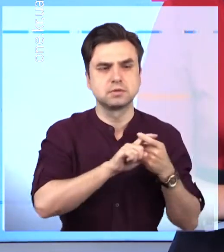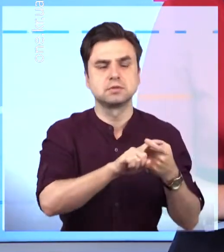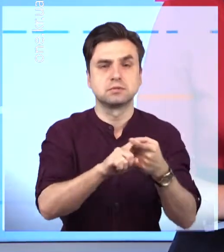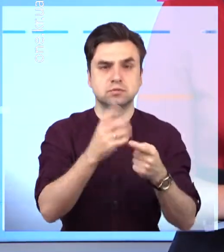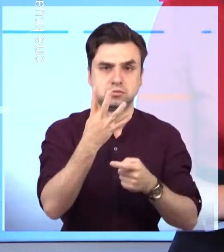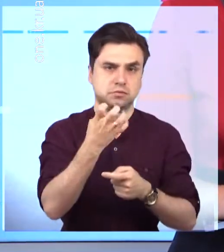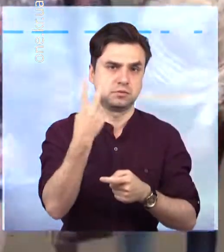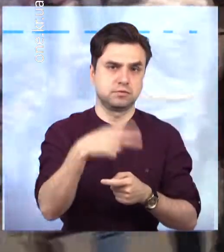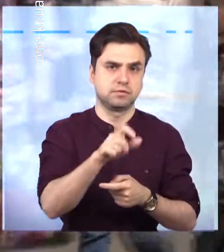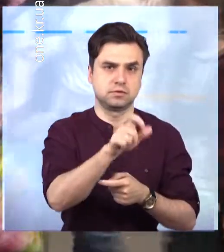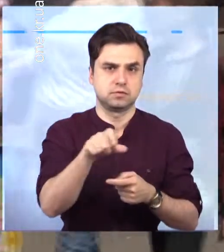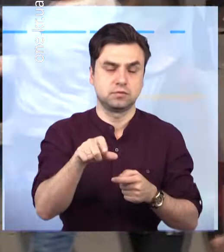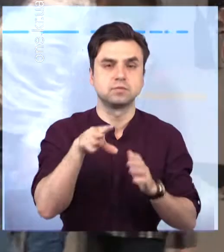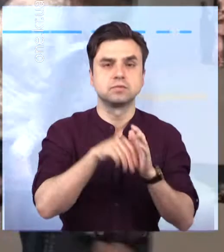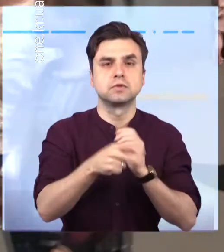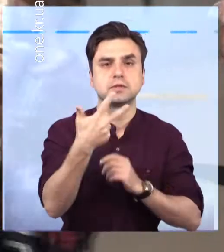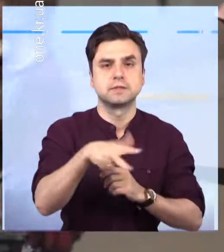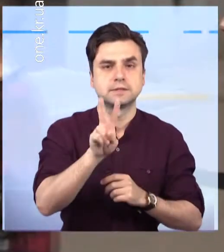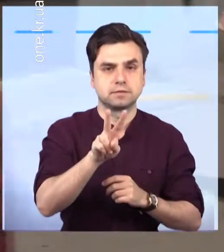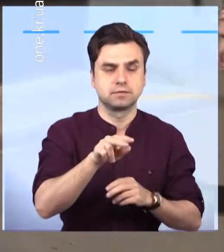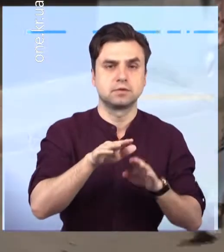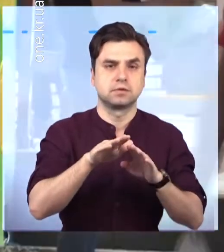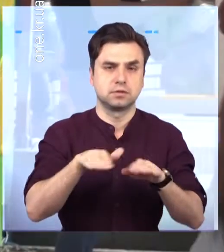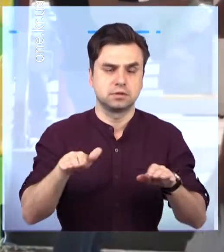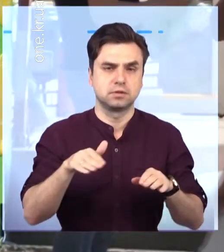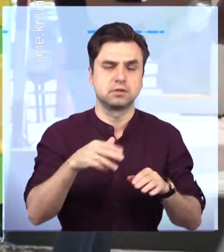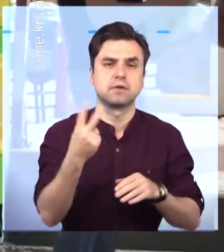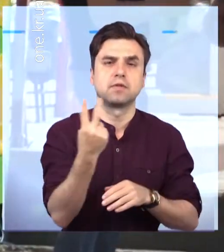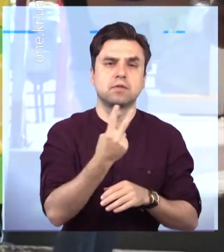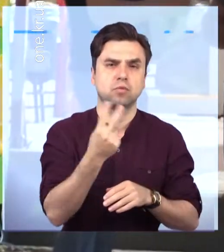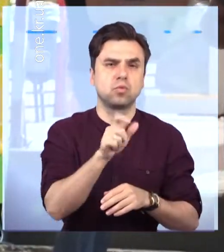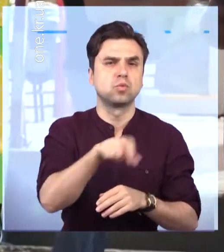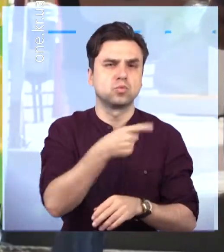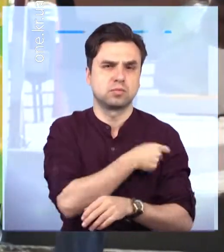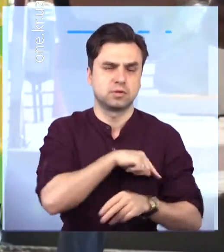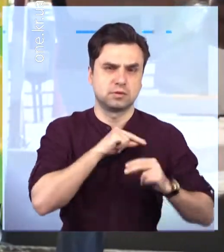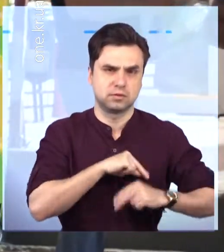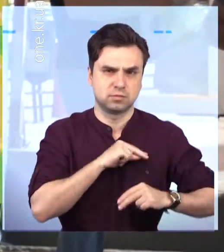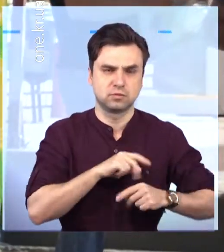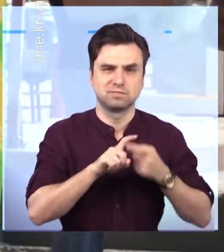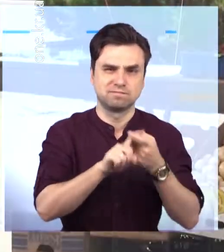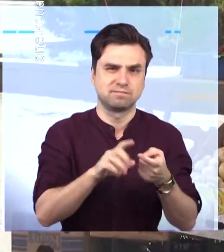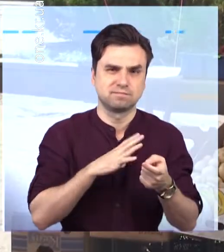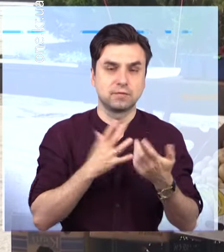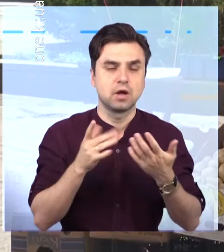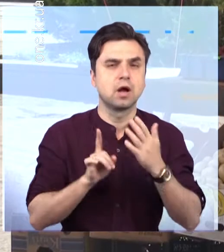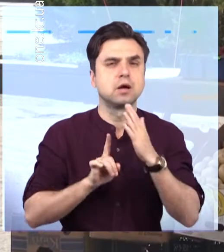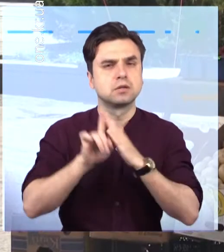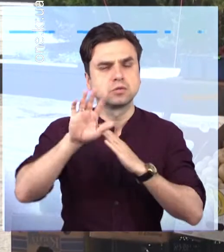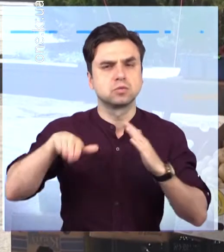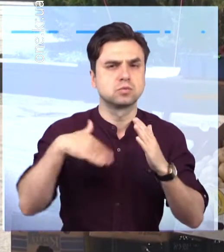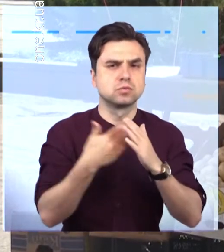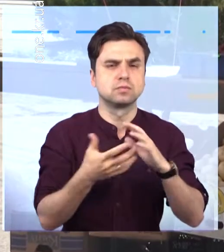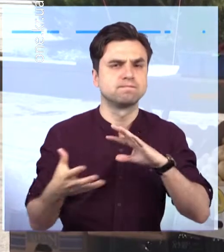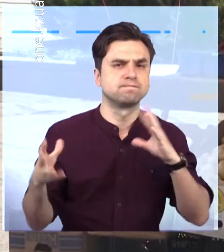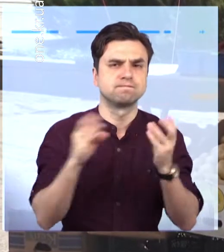ковід інфікувалися ще 420 людей. З них 32 дитини, а також двоє медпрацівників. Таким чином, загальна статистика інфікованих